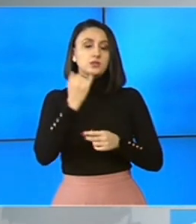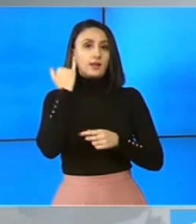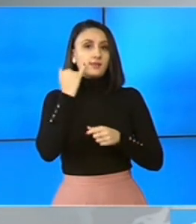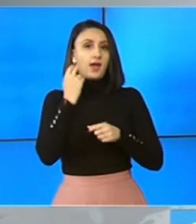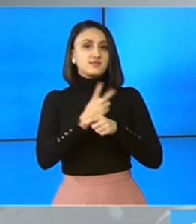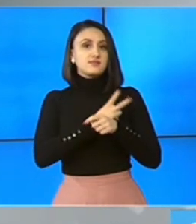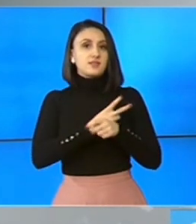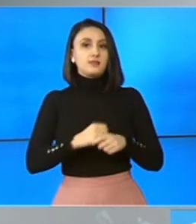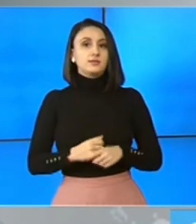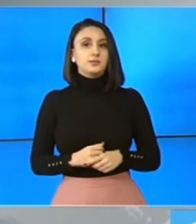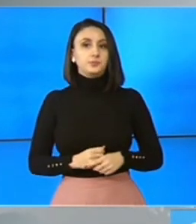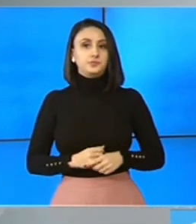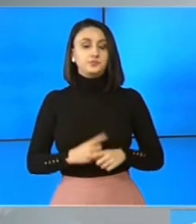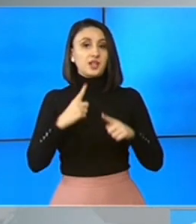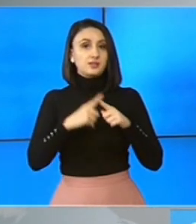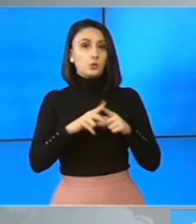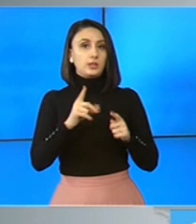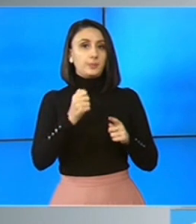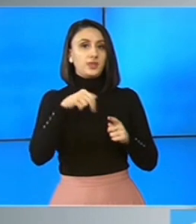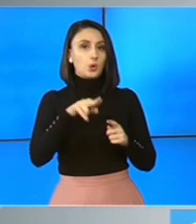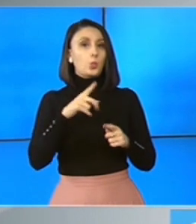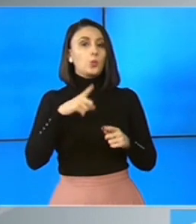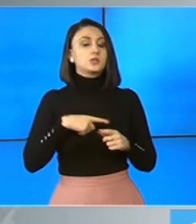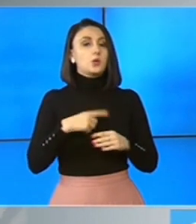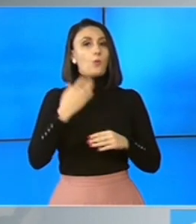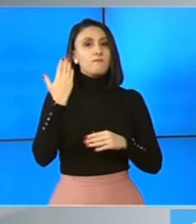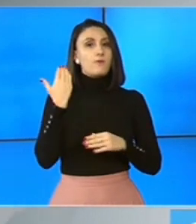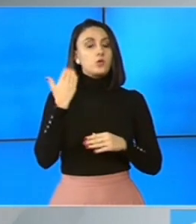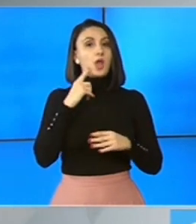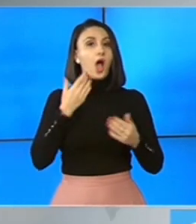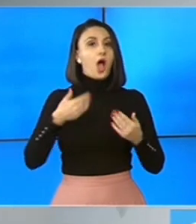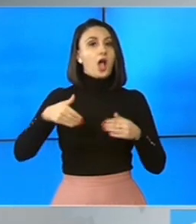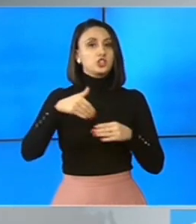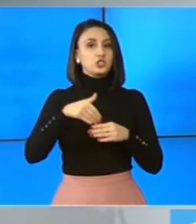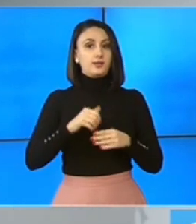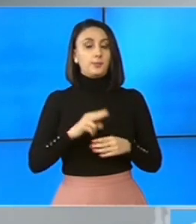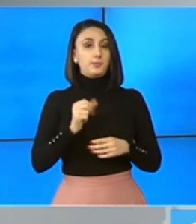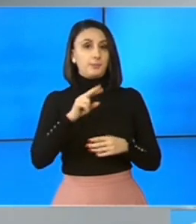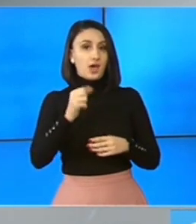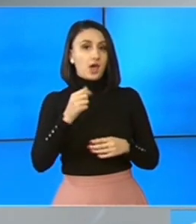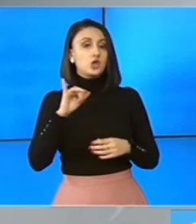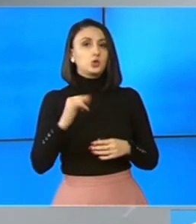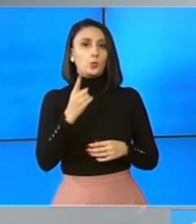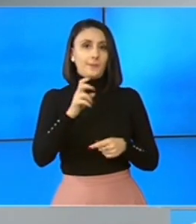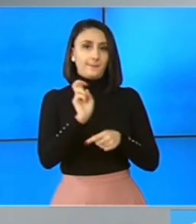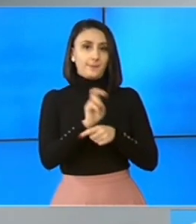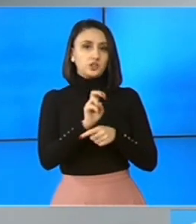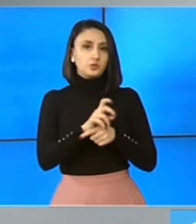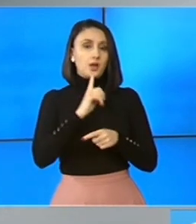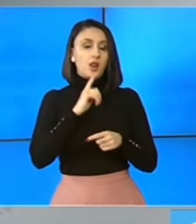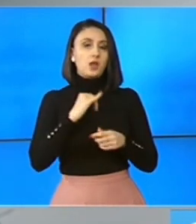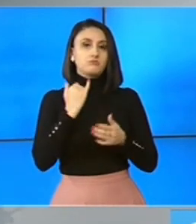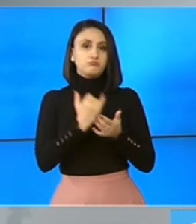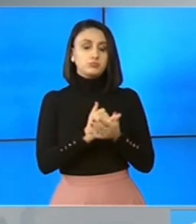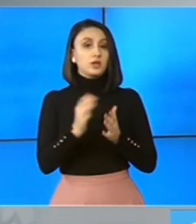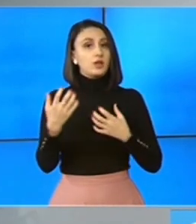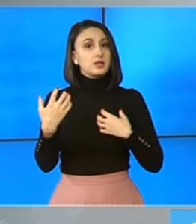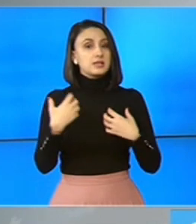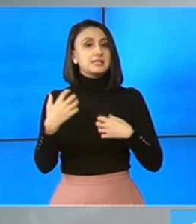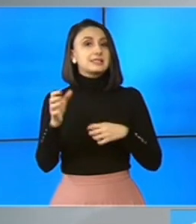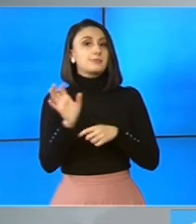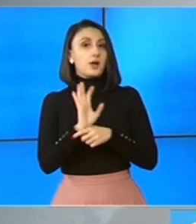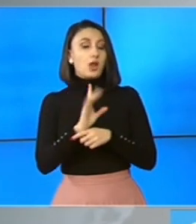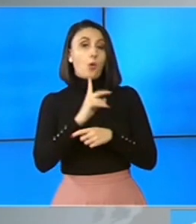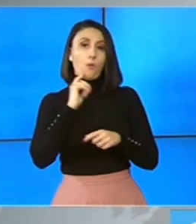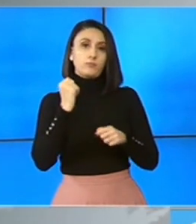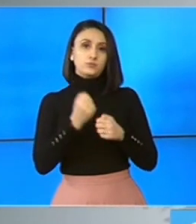stat, Alexandru Dimitriu. Acesta, din urmă, este un fost angajat al firmei lui Gheorghe Pipera, dar și un participant la reality show-ul, care a făcut